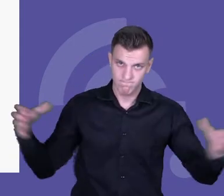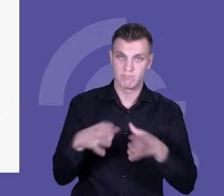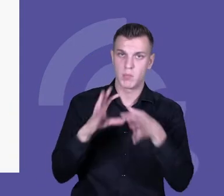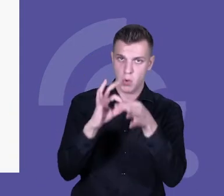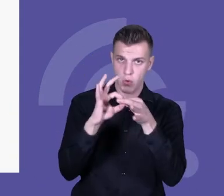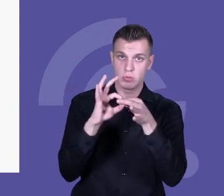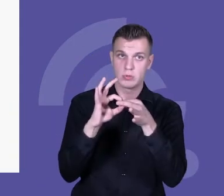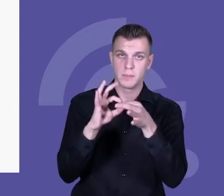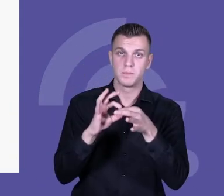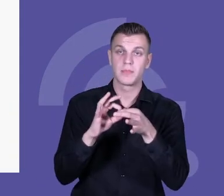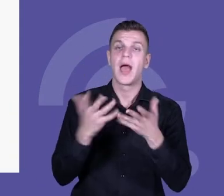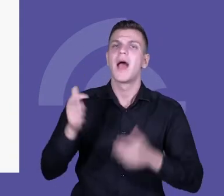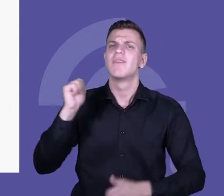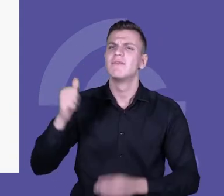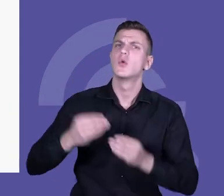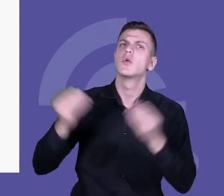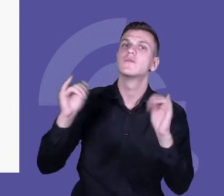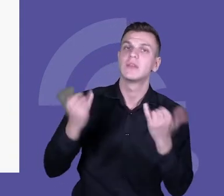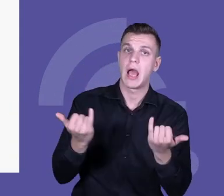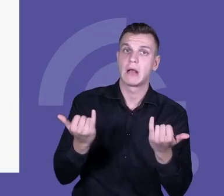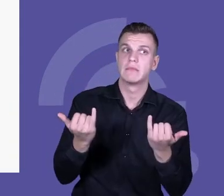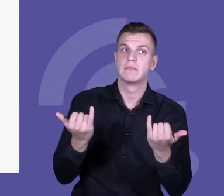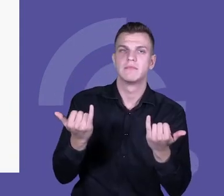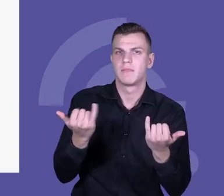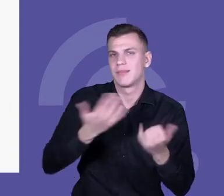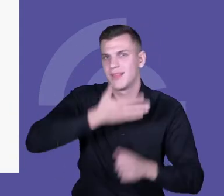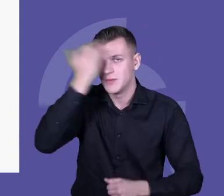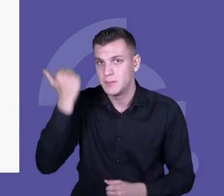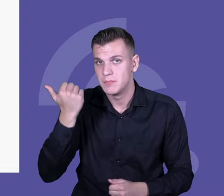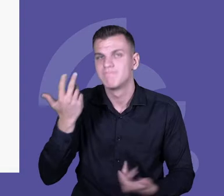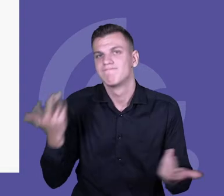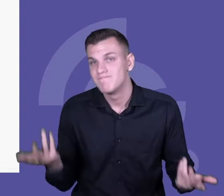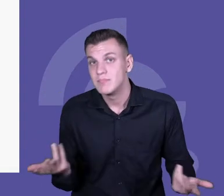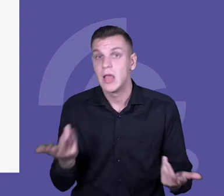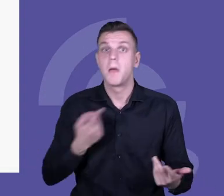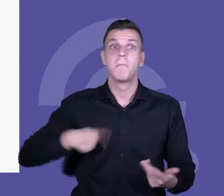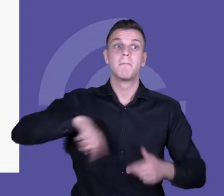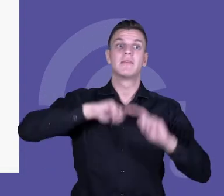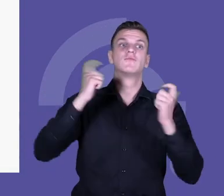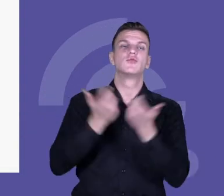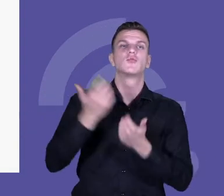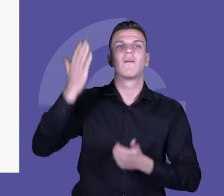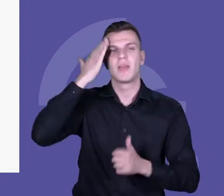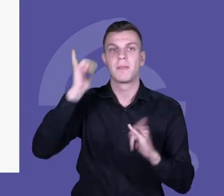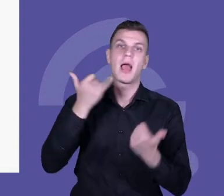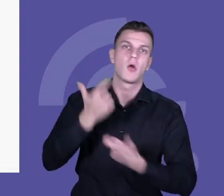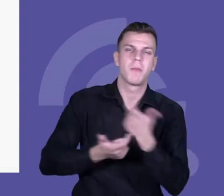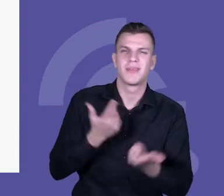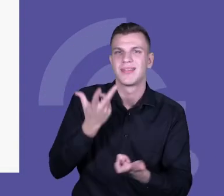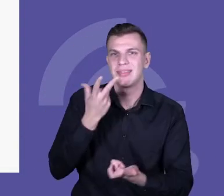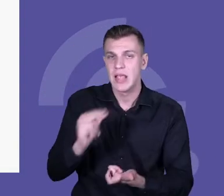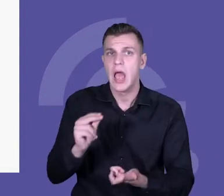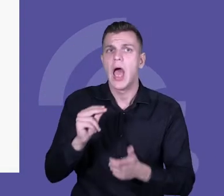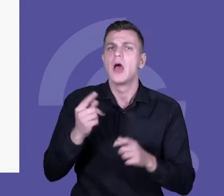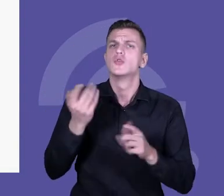negatywna. Nie wiemy wszystkiego, ale wiemy sporo i warto korzystać z tego, co już wiemy, chociażby z tego, co